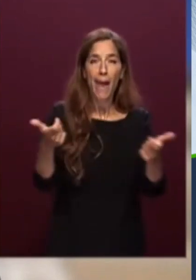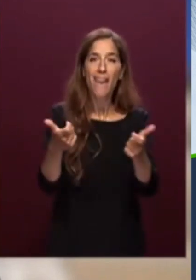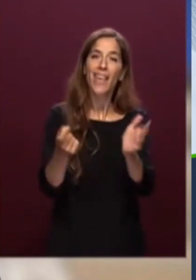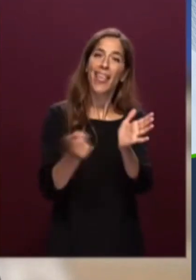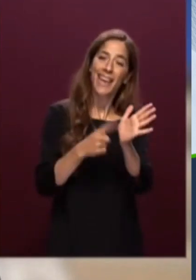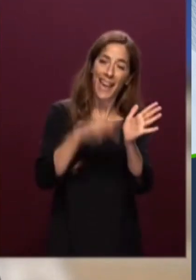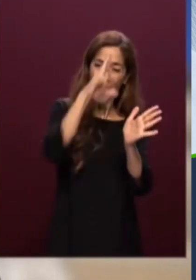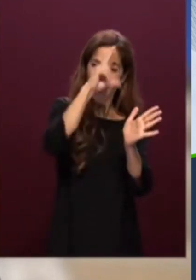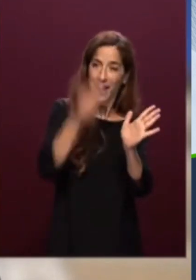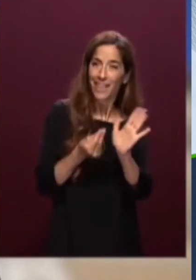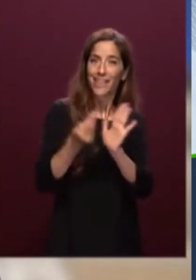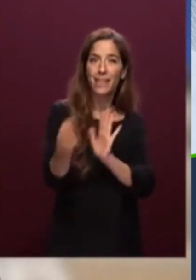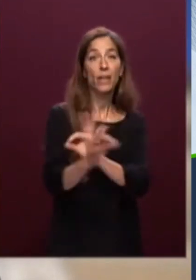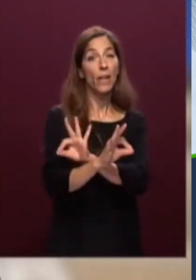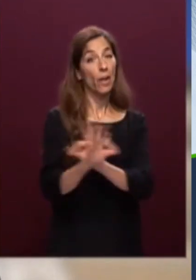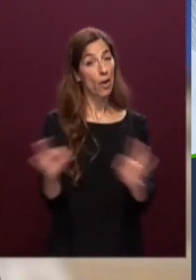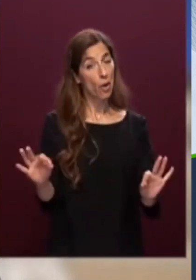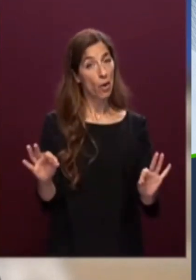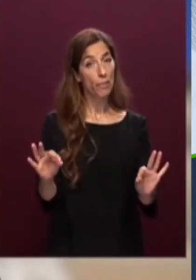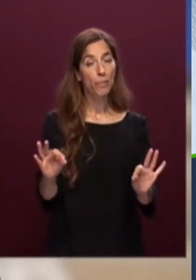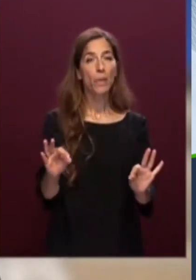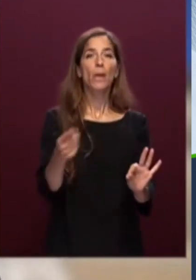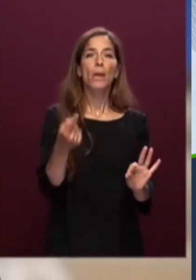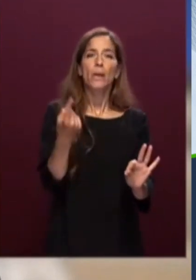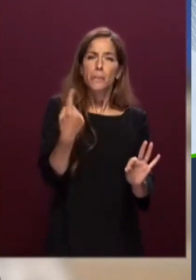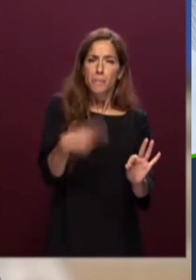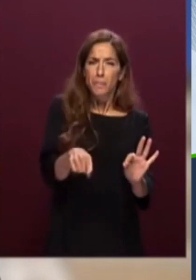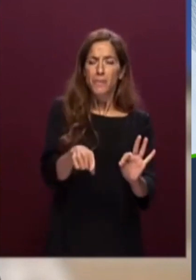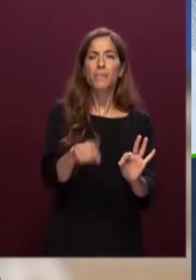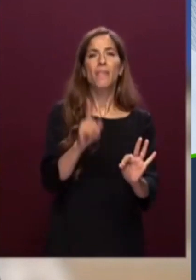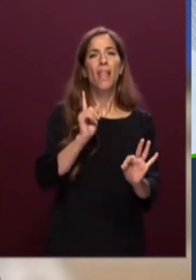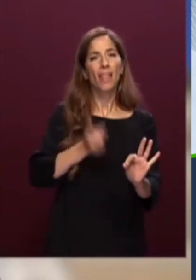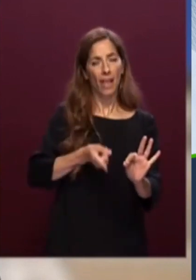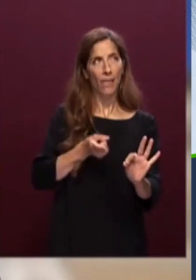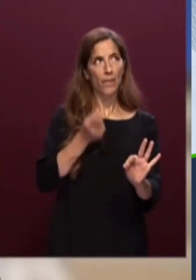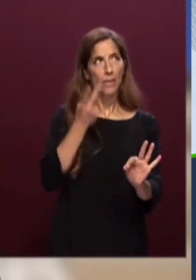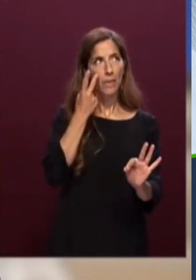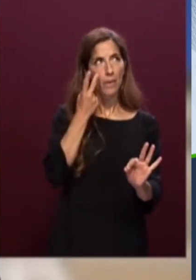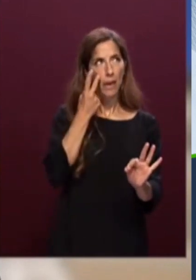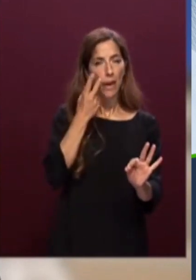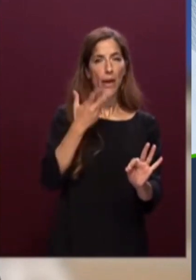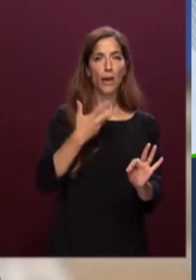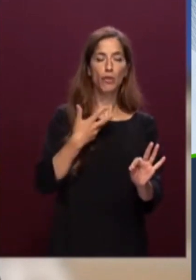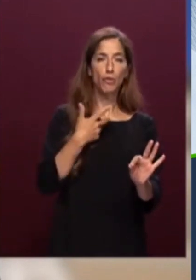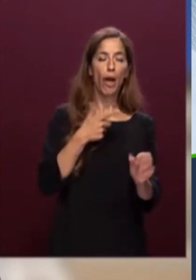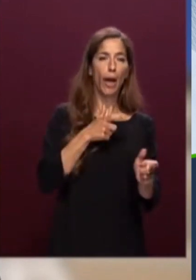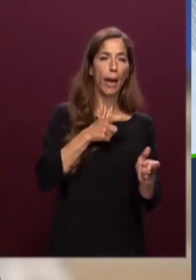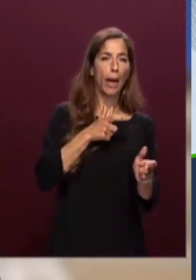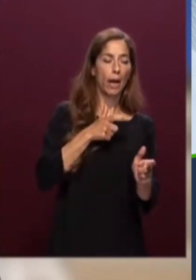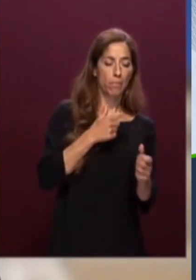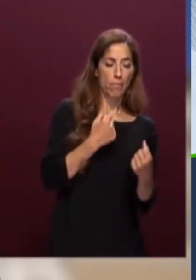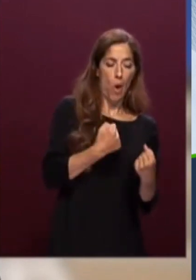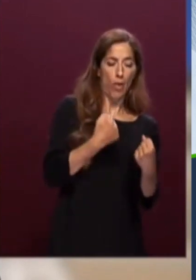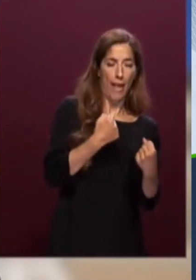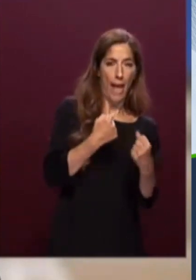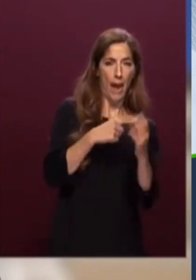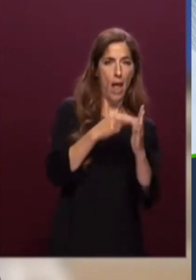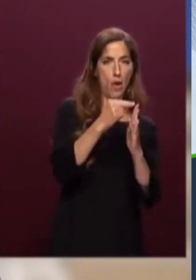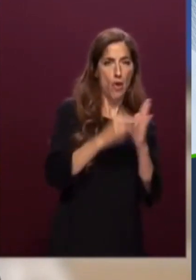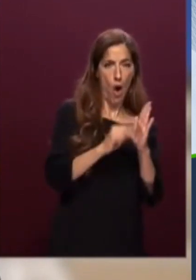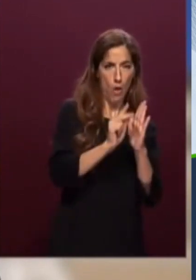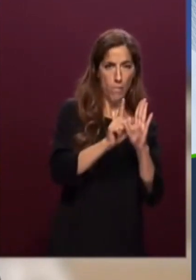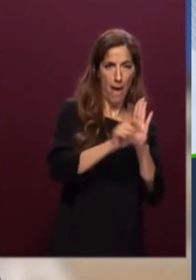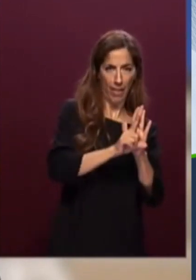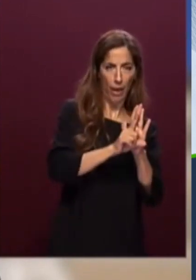necessaria una netta inversione di tendenza anche del rapporto tra il potere normativo del governo e quello parlamentare poiché quest